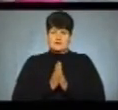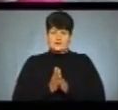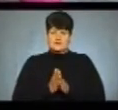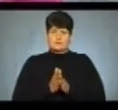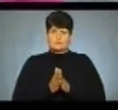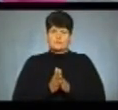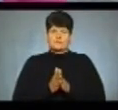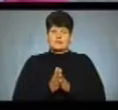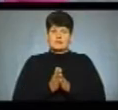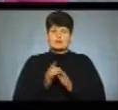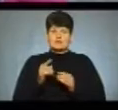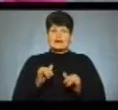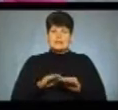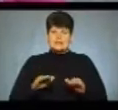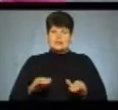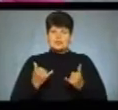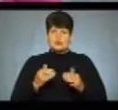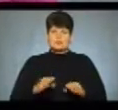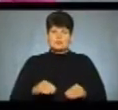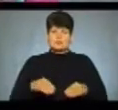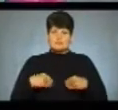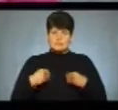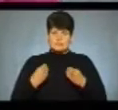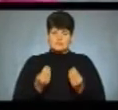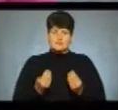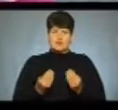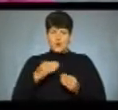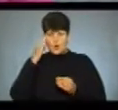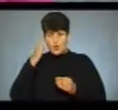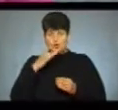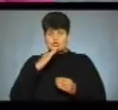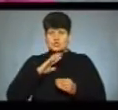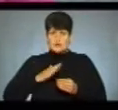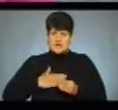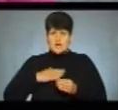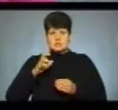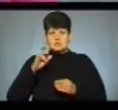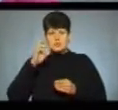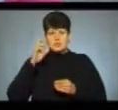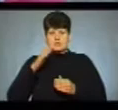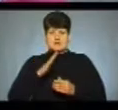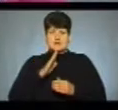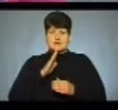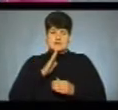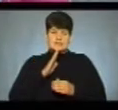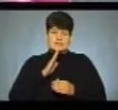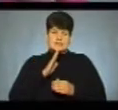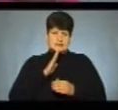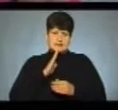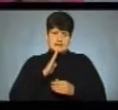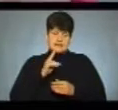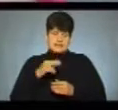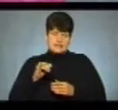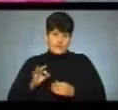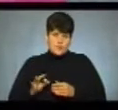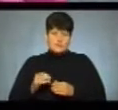трошки довшою. Тому для дітей ми сьогодні молилися молитву очі наш, богородиці Діва, а також співану. Бо якщо